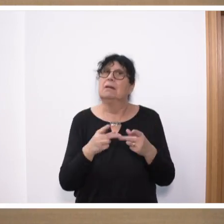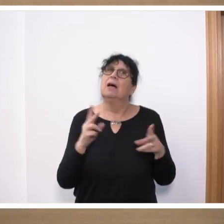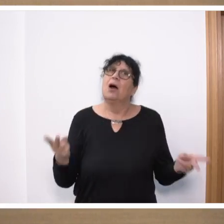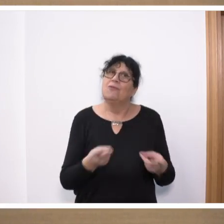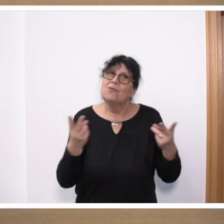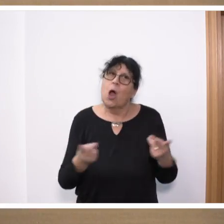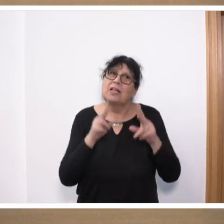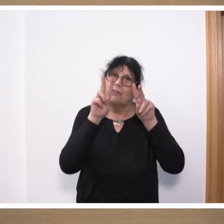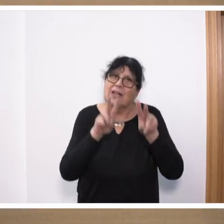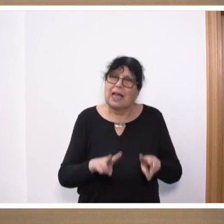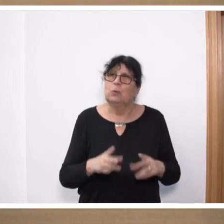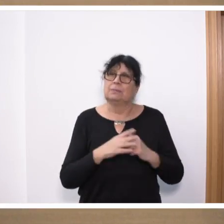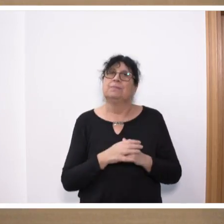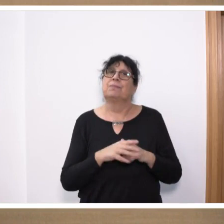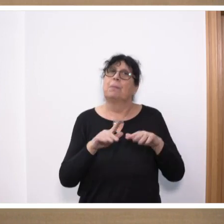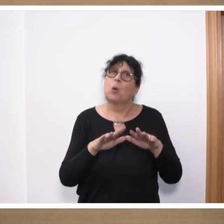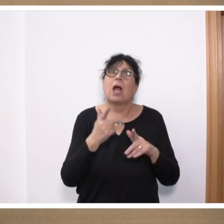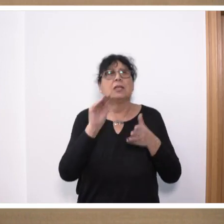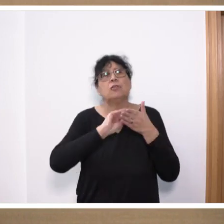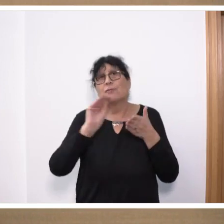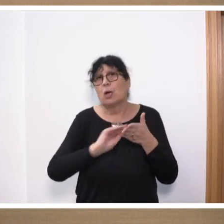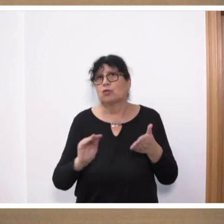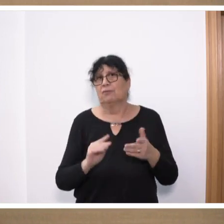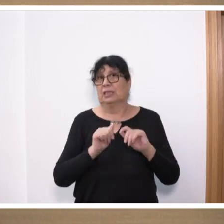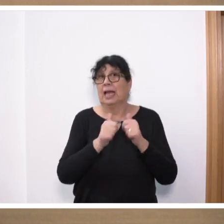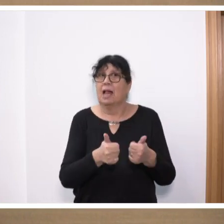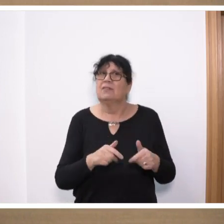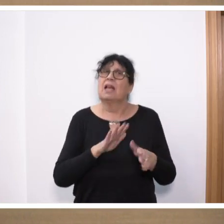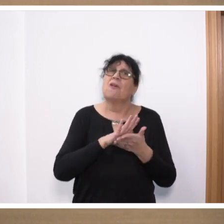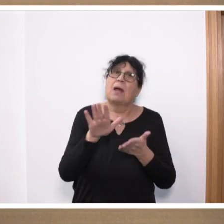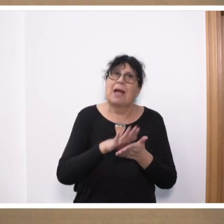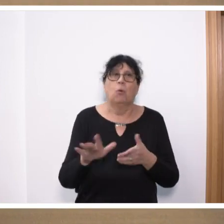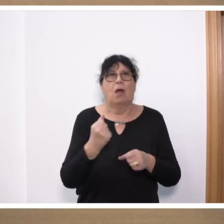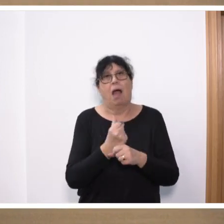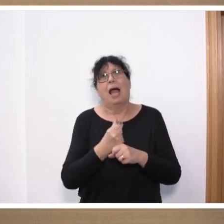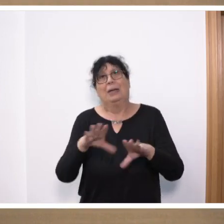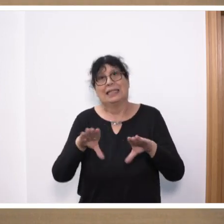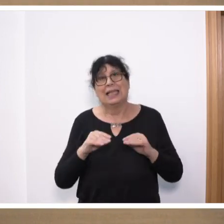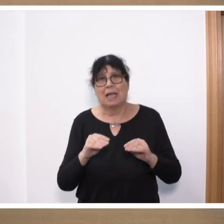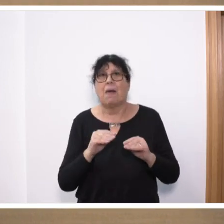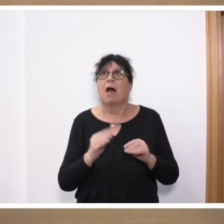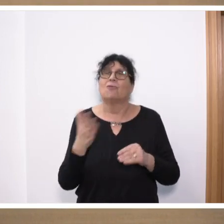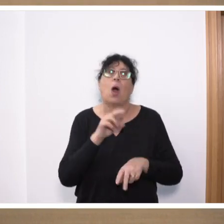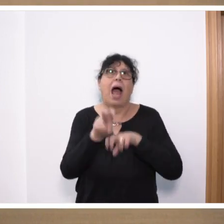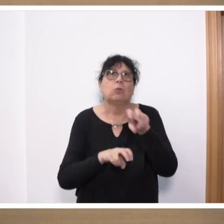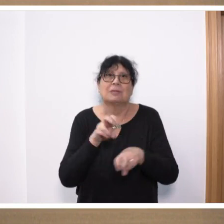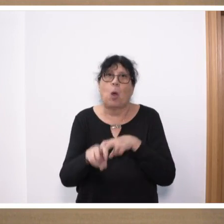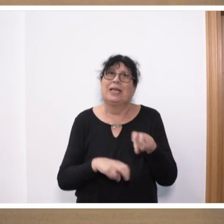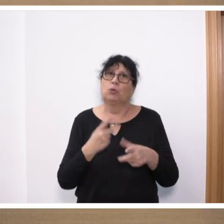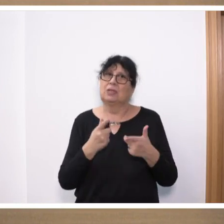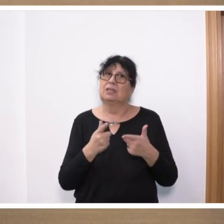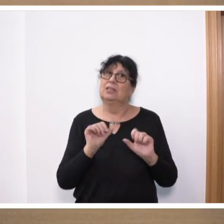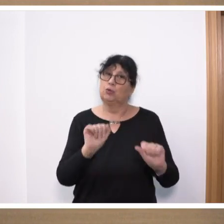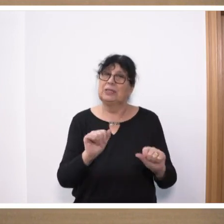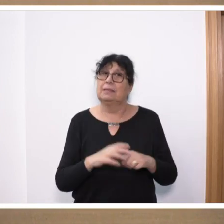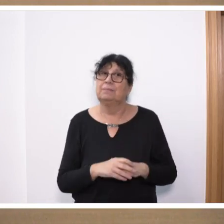und Fairness. Bürokratische Vorschriften tragen dazu bei, Verbraucher und Arbeitnehmer vor Ausbeutung und unfairen Praktiken zu